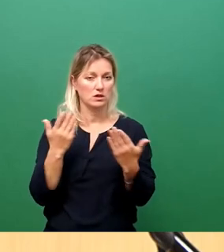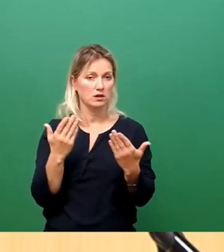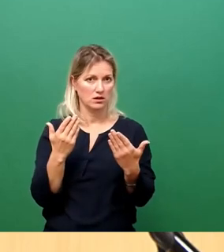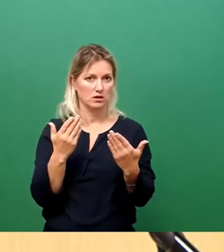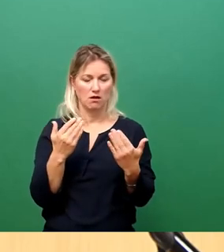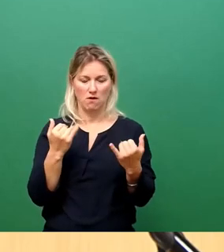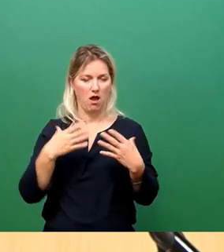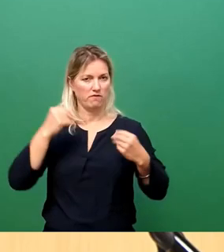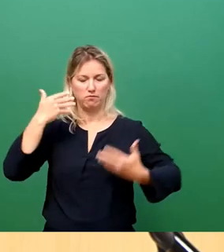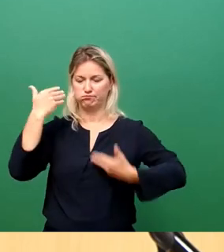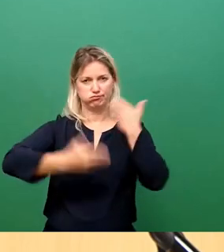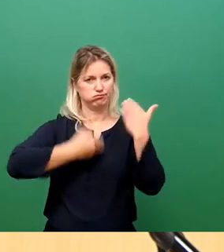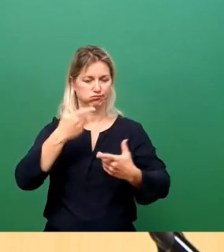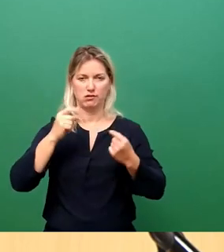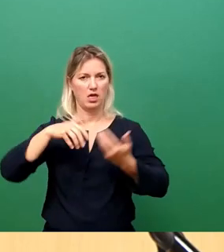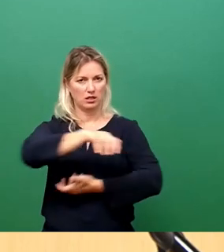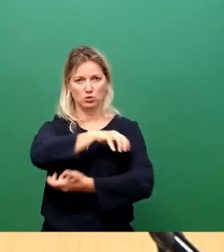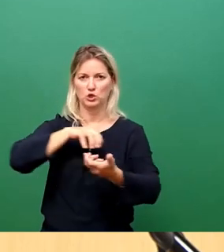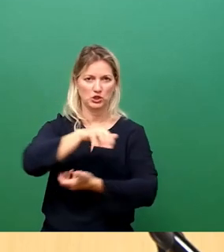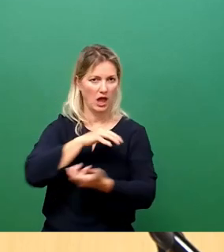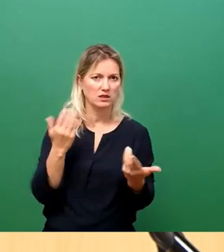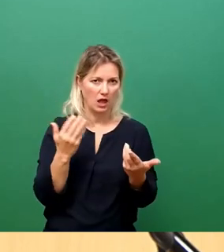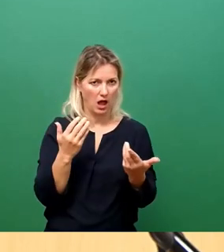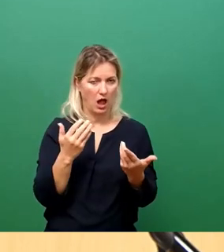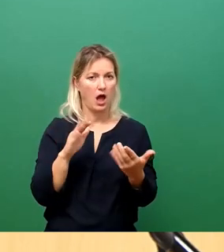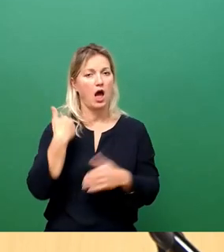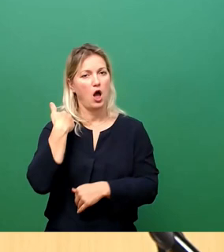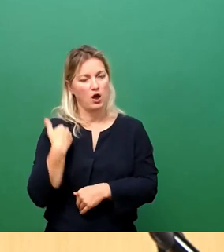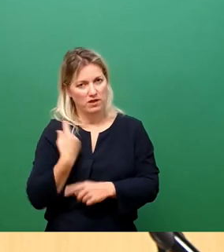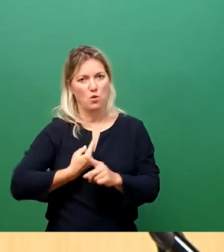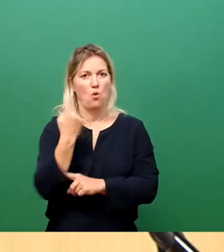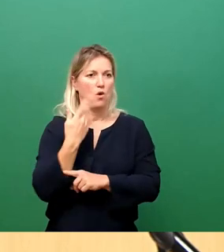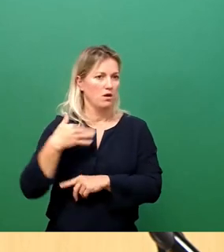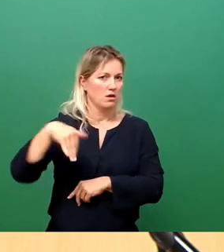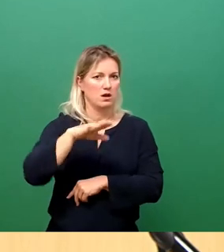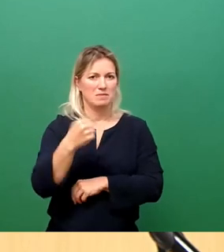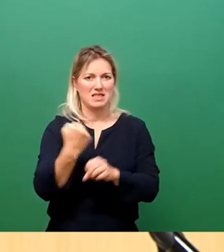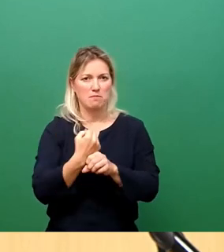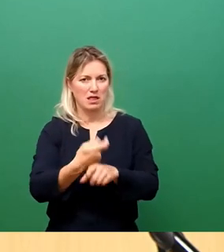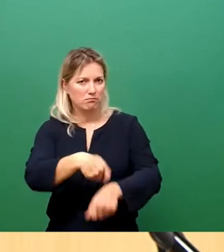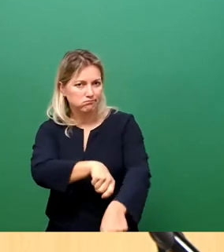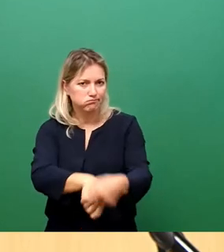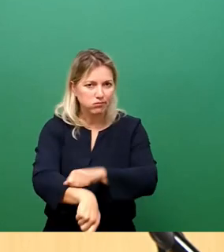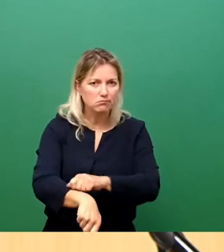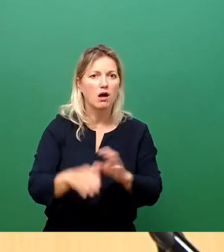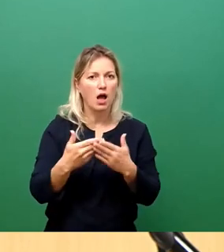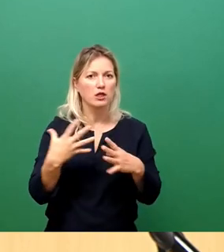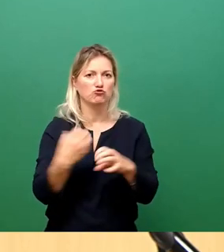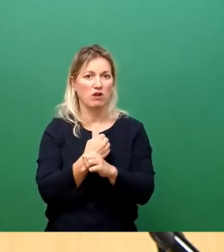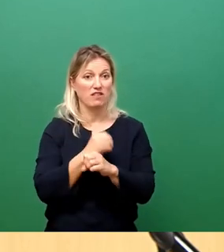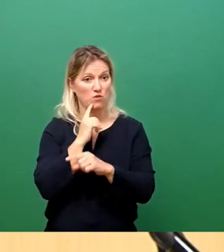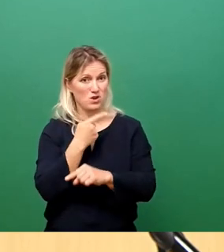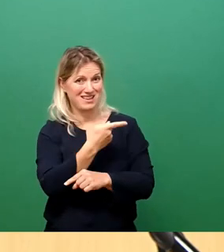und ein wenig durcheinander, aber wir haben es dann mit viel Aufwand und viel Engagement unseren Mitarbeiter geschafft, allen Mitarbeitern, die das